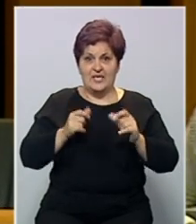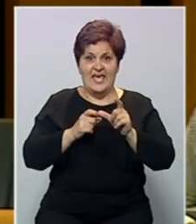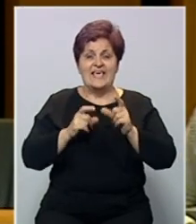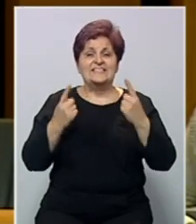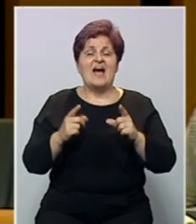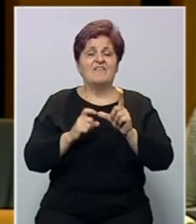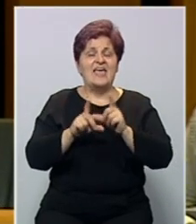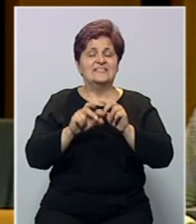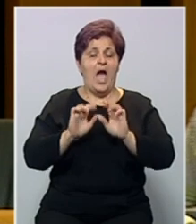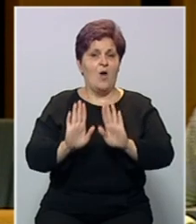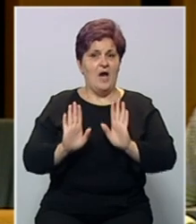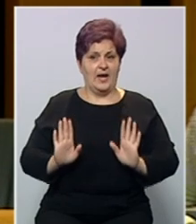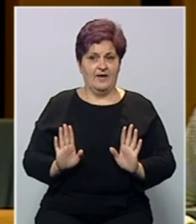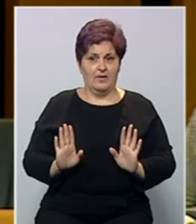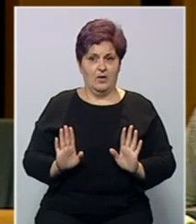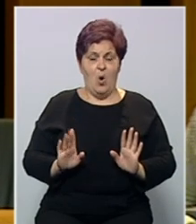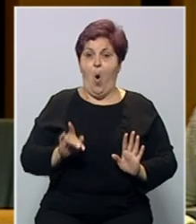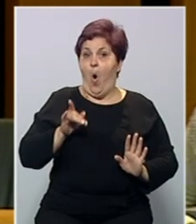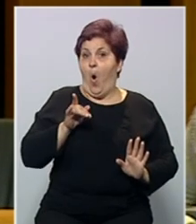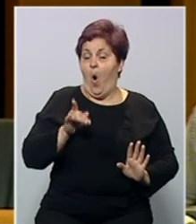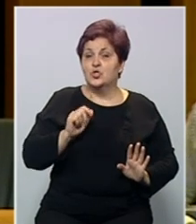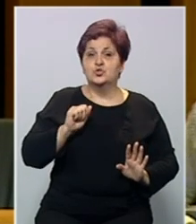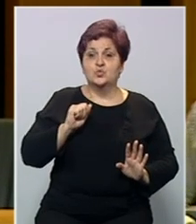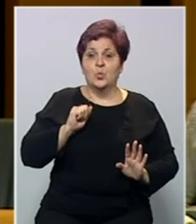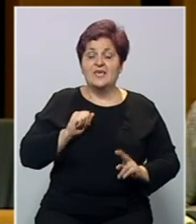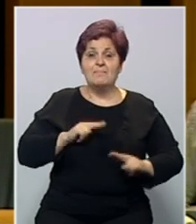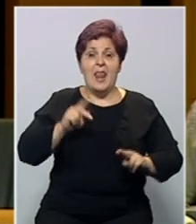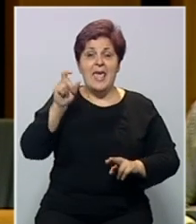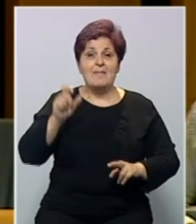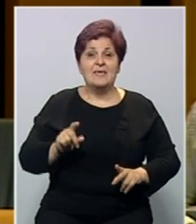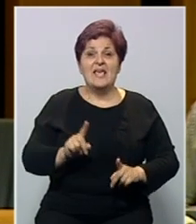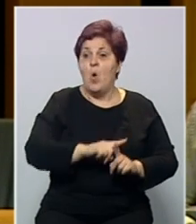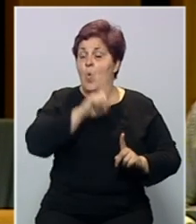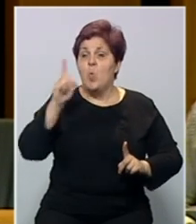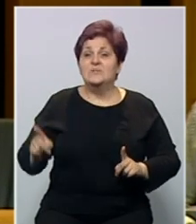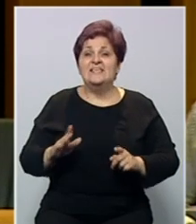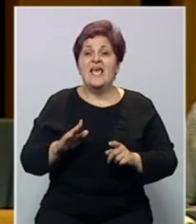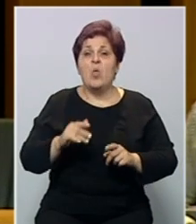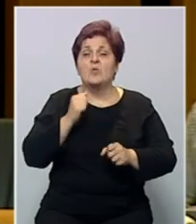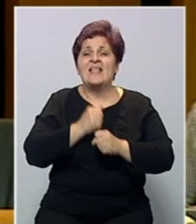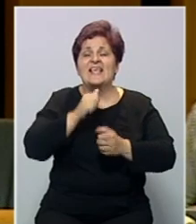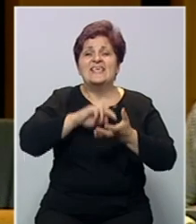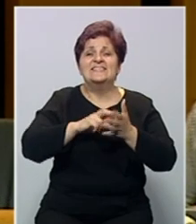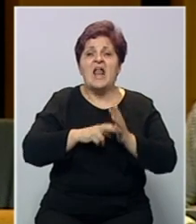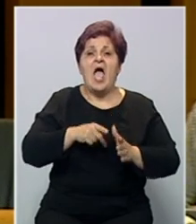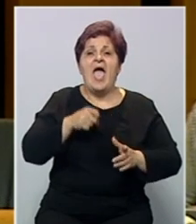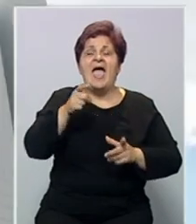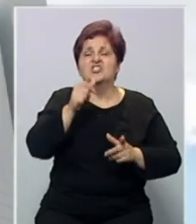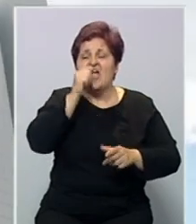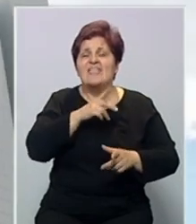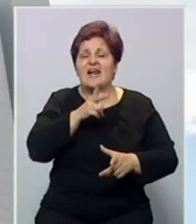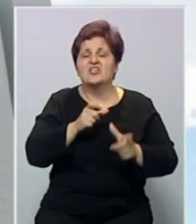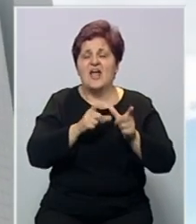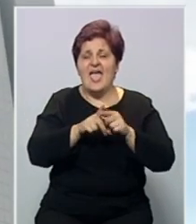ovakav. Dakle, oni su imali ministarku koja je u cijelosti ispunjevala strategiju ove političke partije.